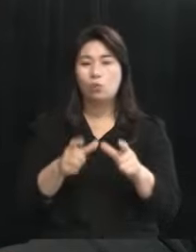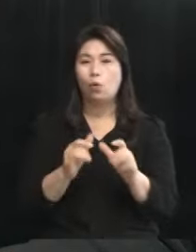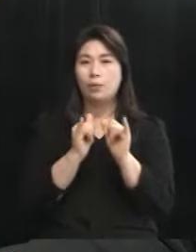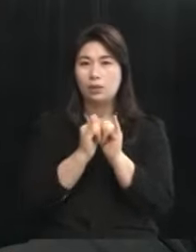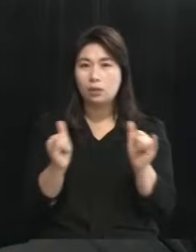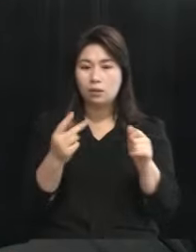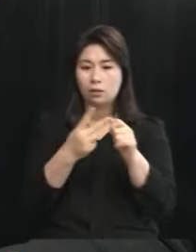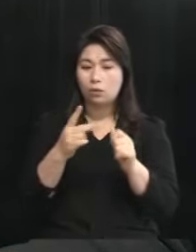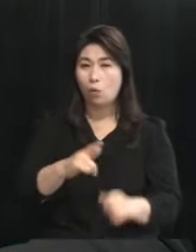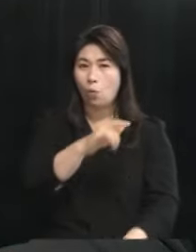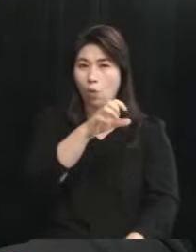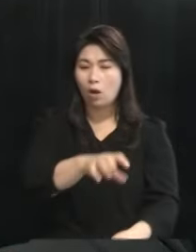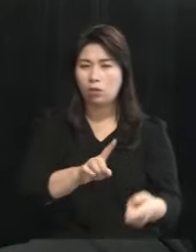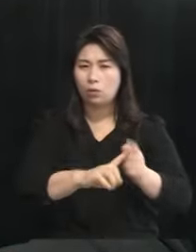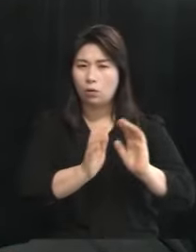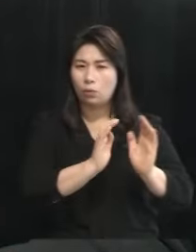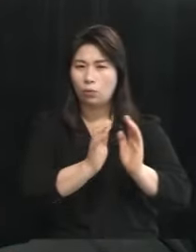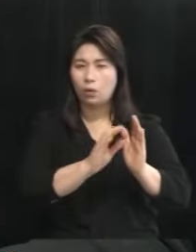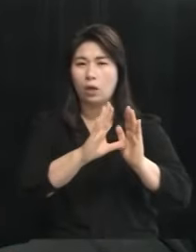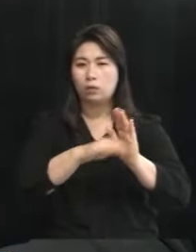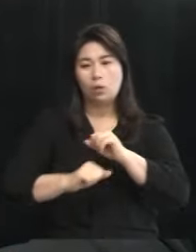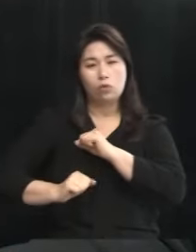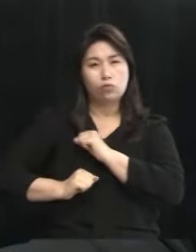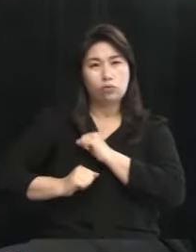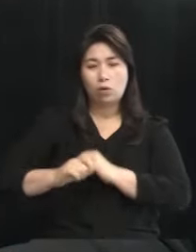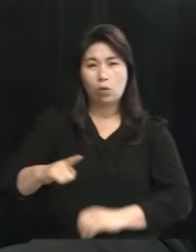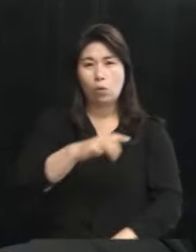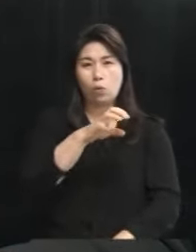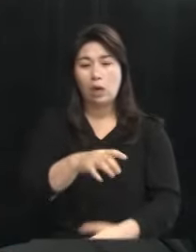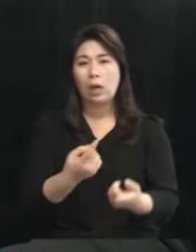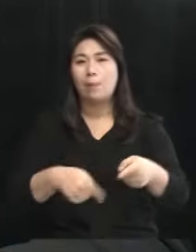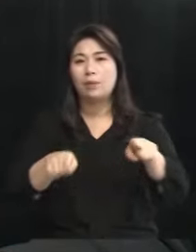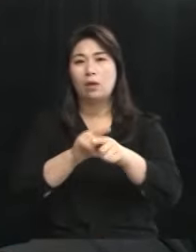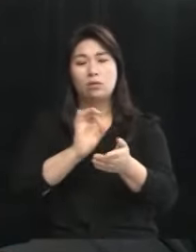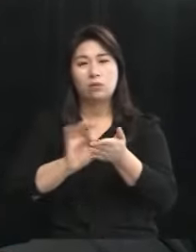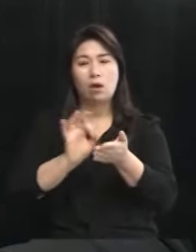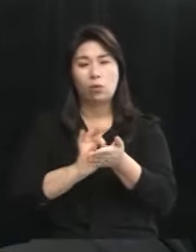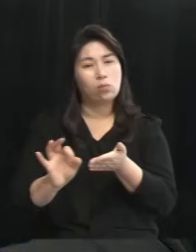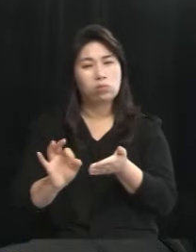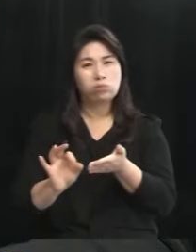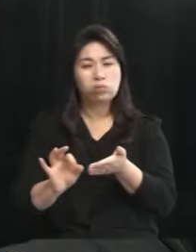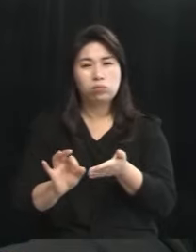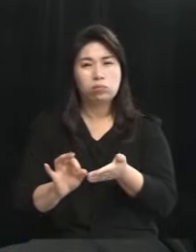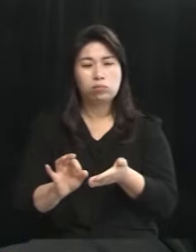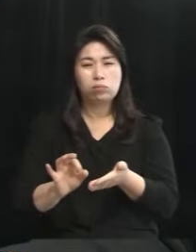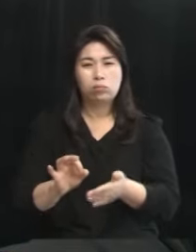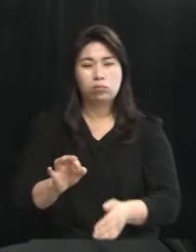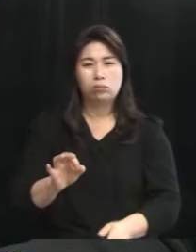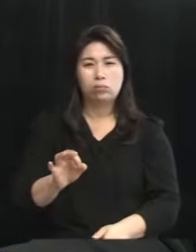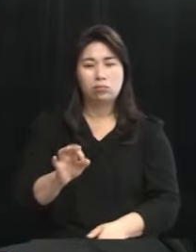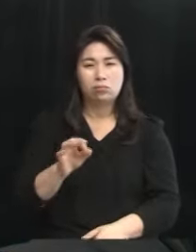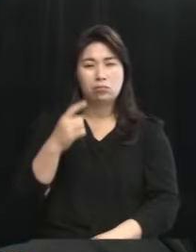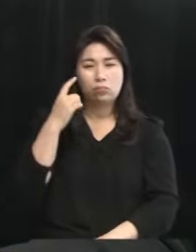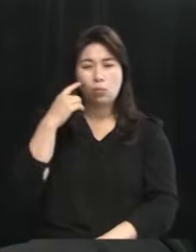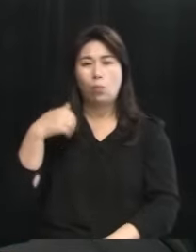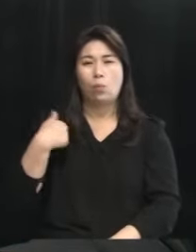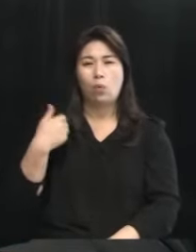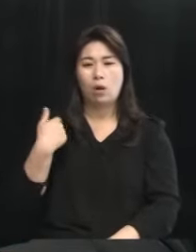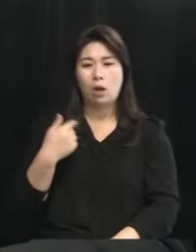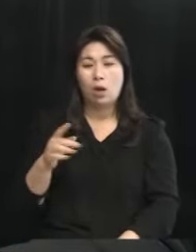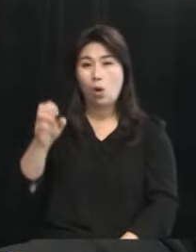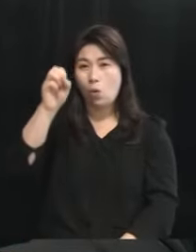제2공항에 대해서 논의할 때 군사공항으로 같이 사용할 수 있다는 건 전제하지 않고 있다고 생각합니다 지금